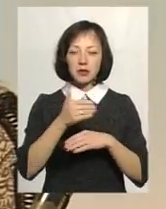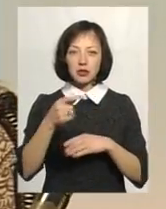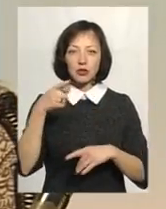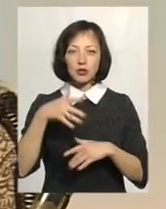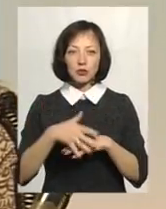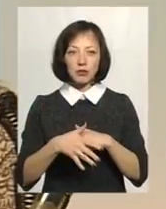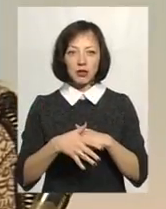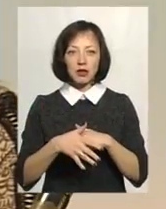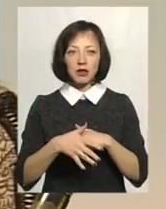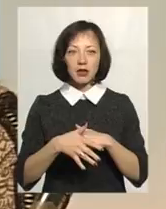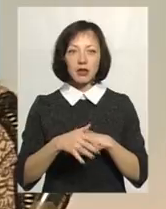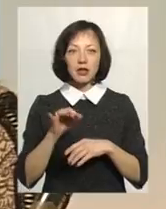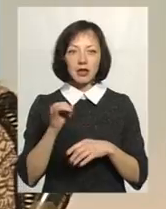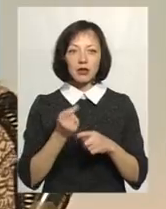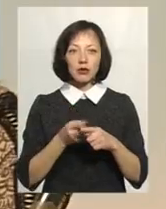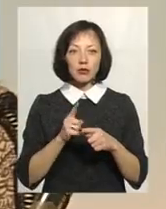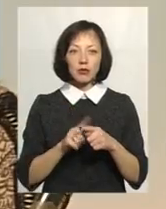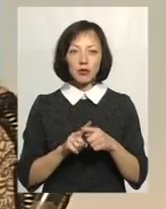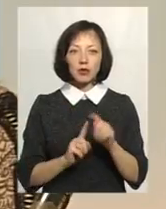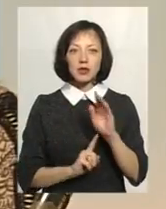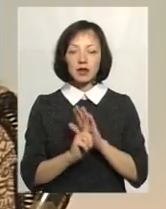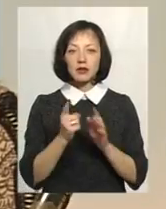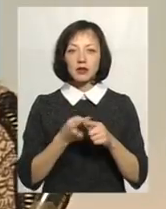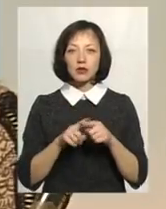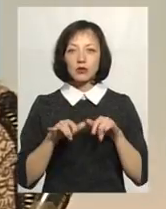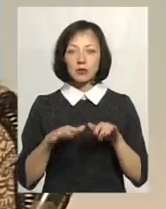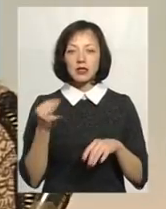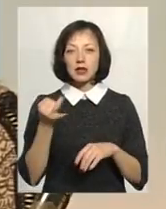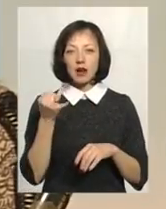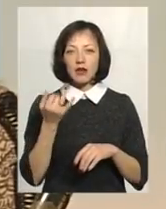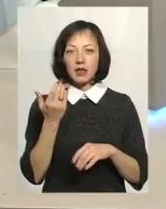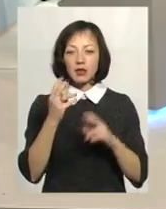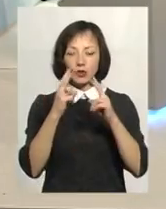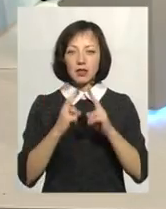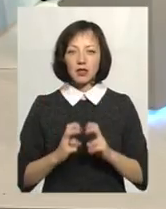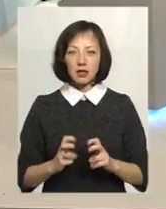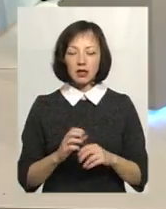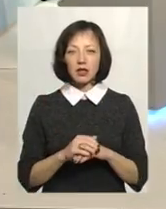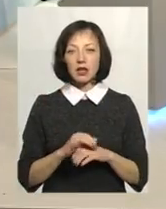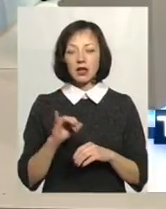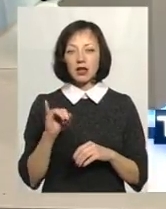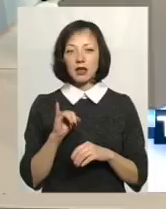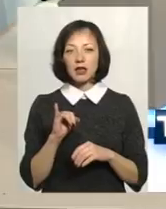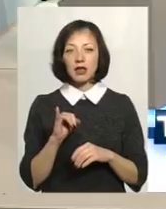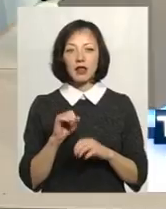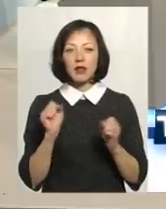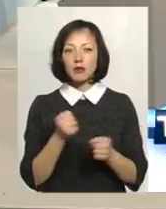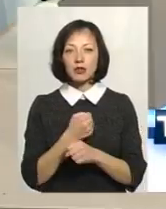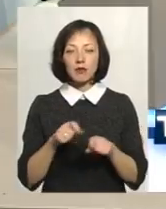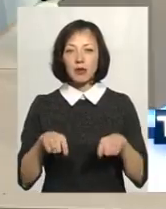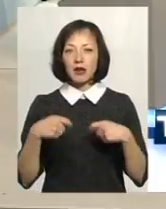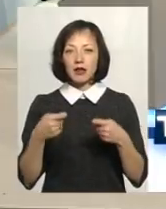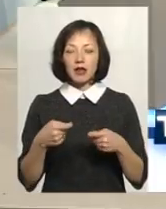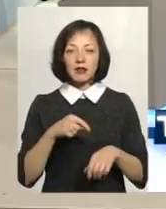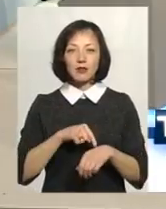зрозуміли. І тому ми взялися саме за цю справу, нам було цікаво її дослідити. І просто неможливо передати